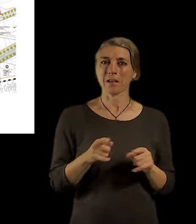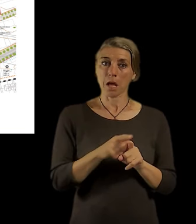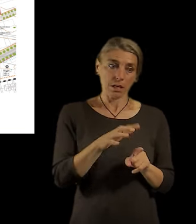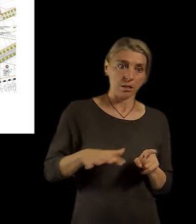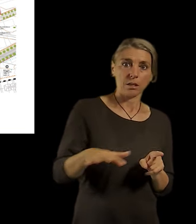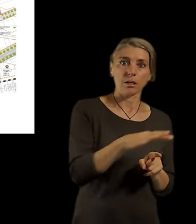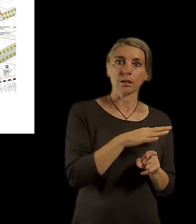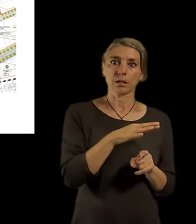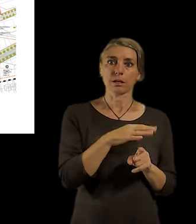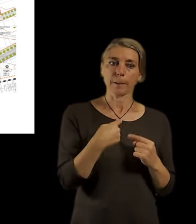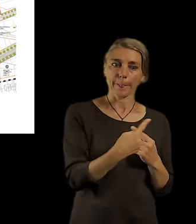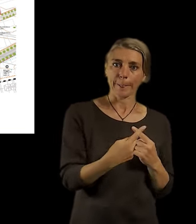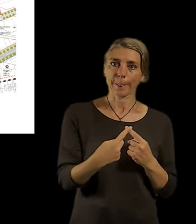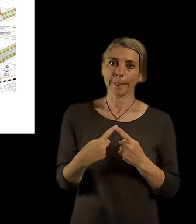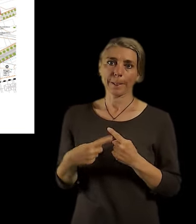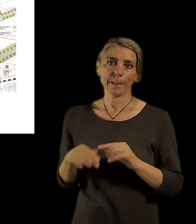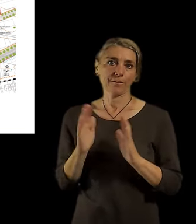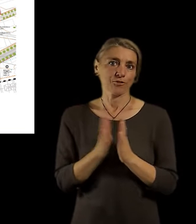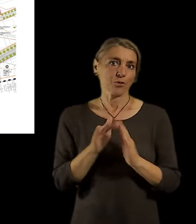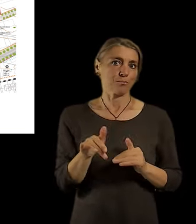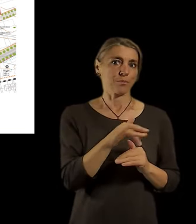to, aby ty